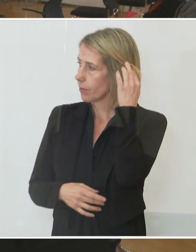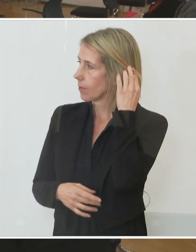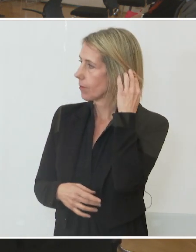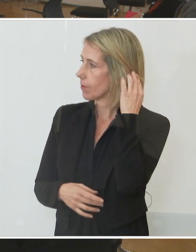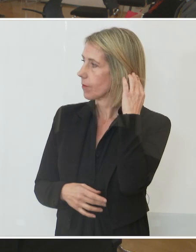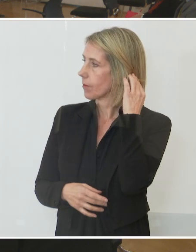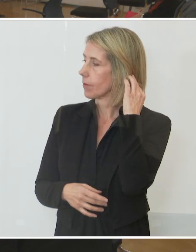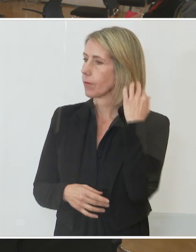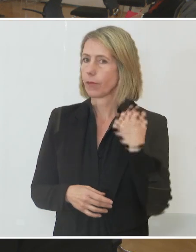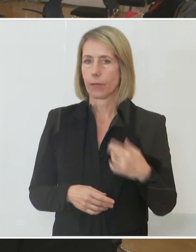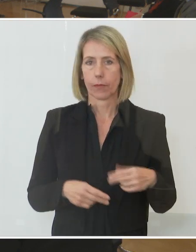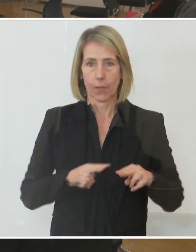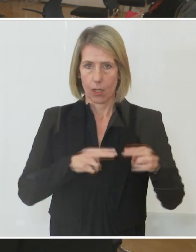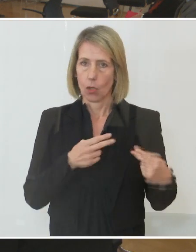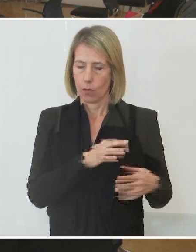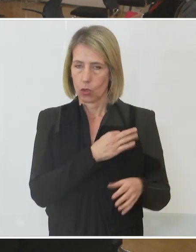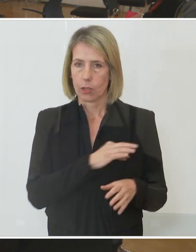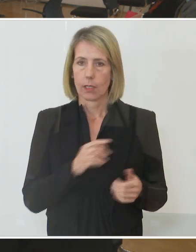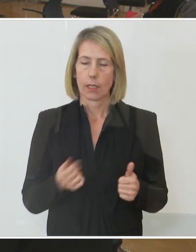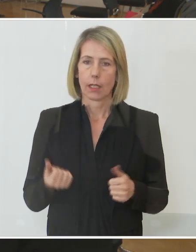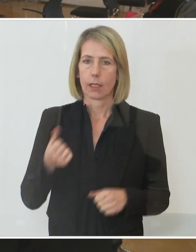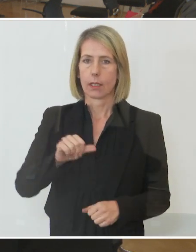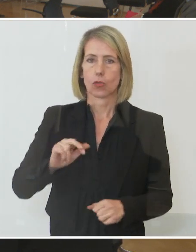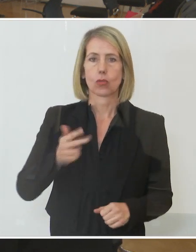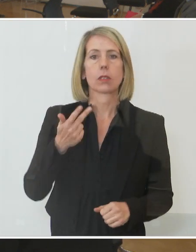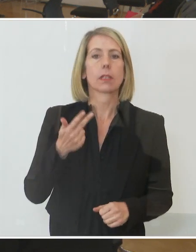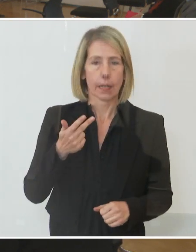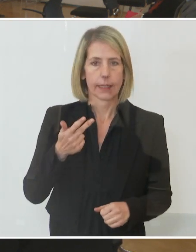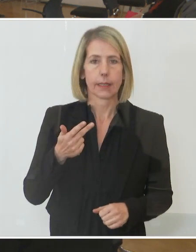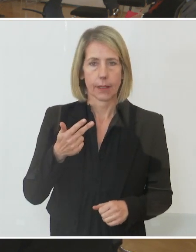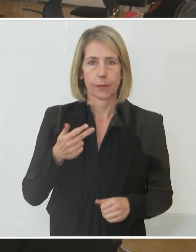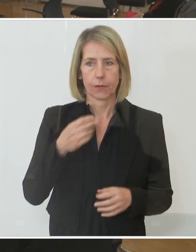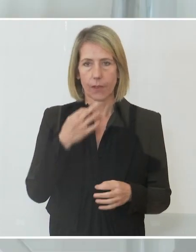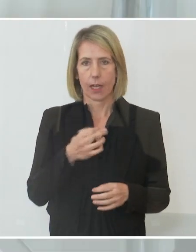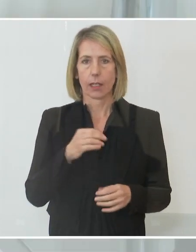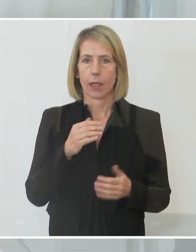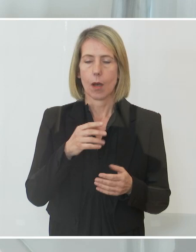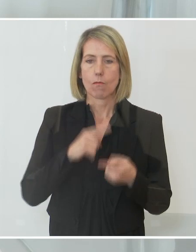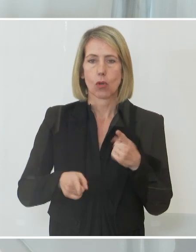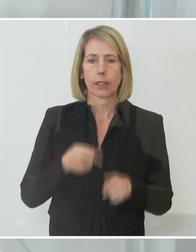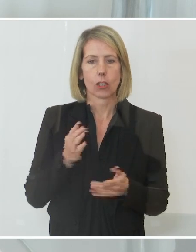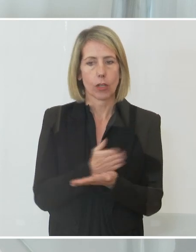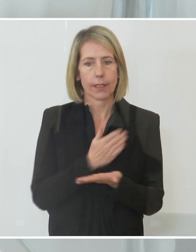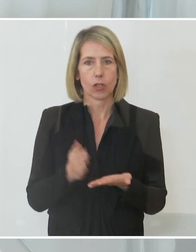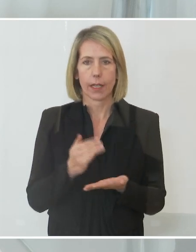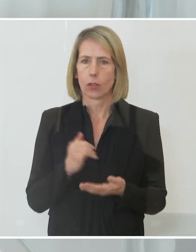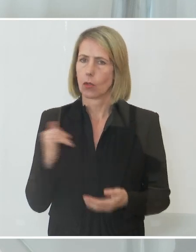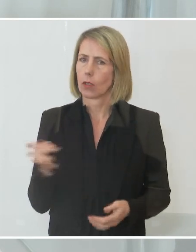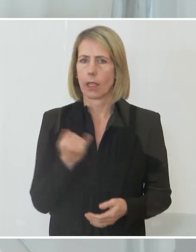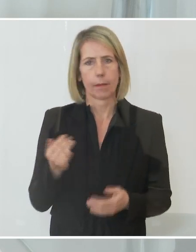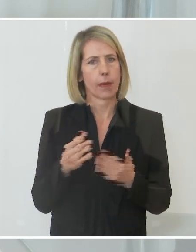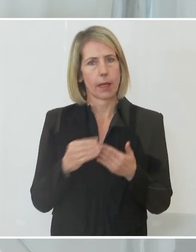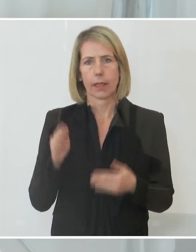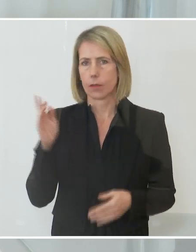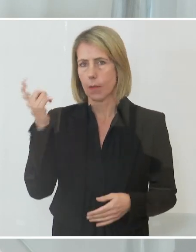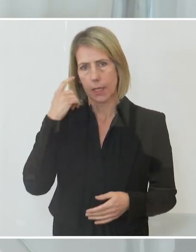Vielleicht zu der dritten nur auch dazu gesagt, alle politischen Entscheidungen beruhen immer auch auf Einholen von Expertinnen und